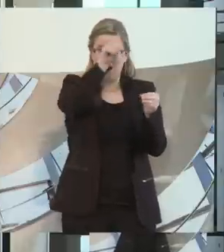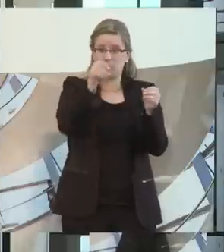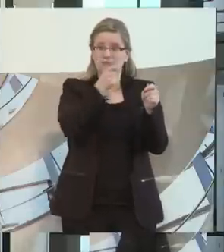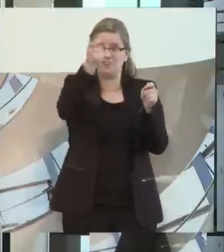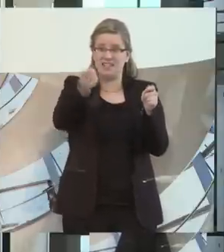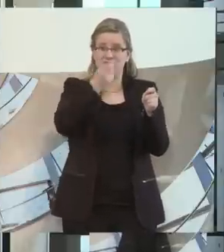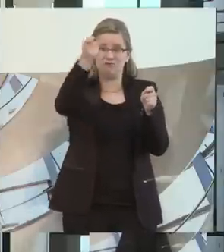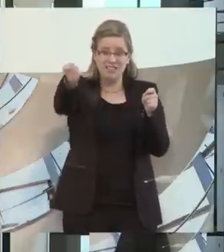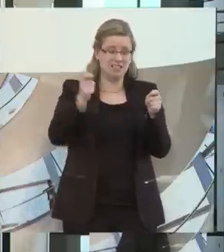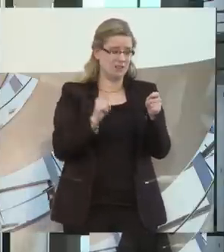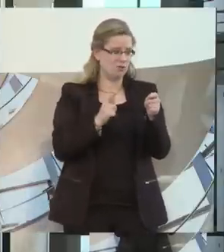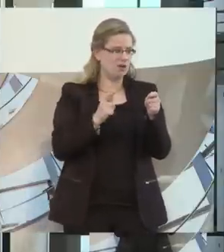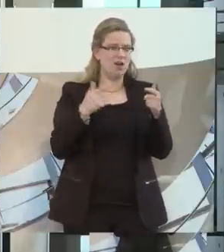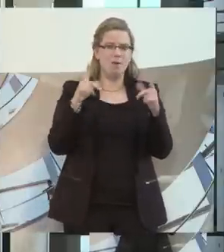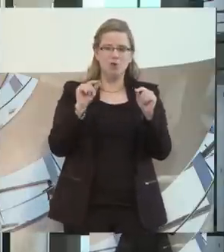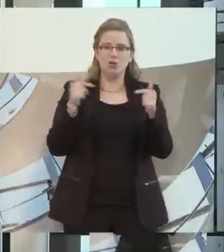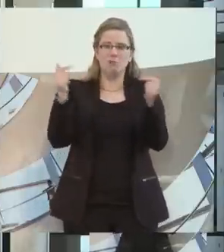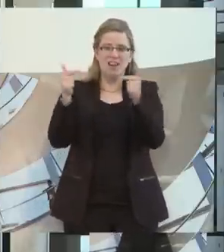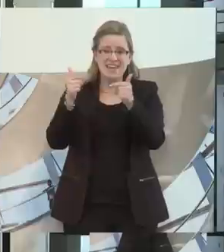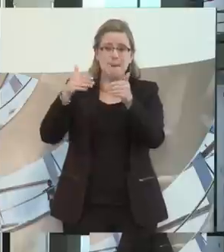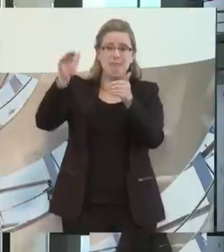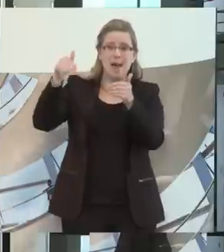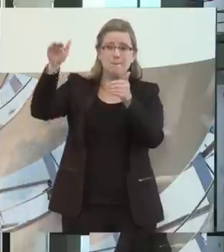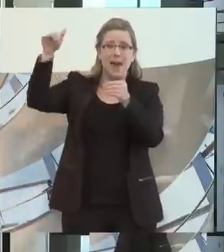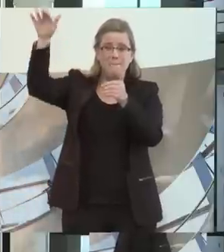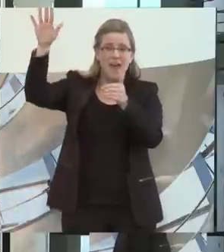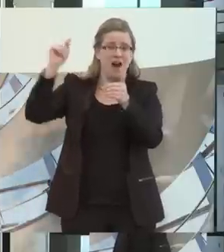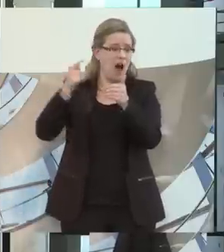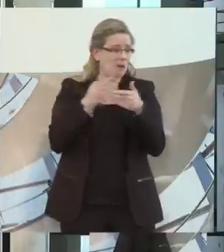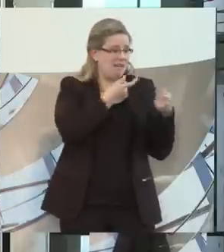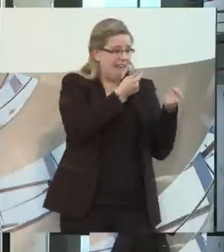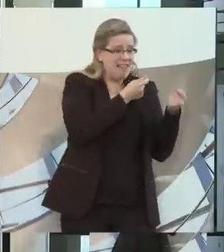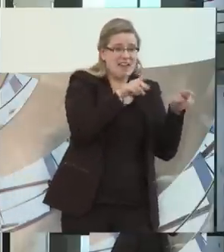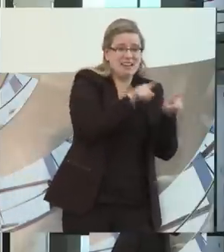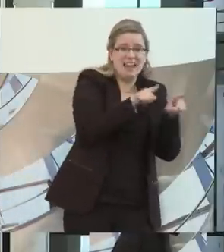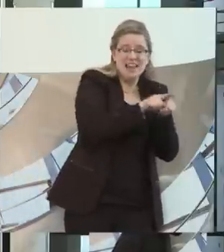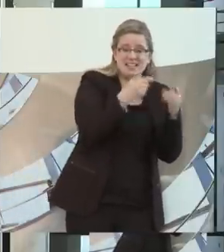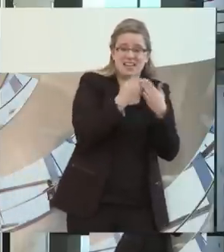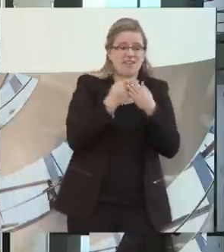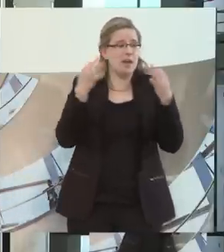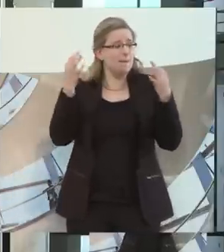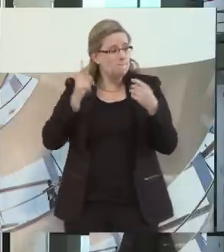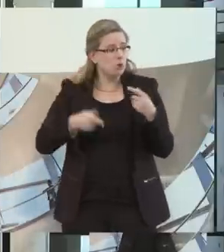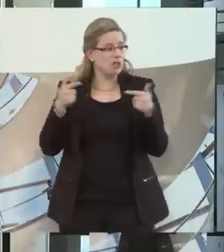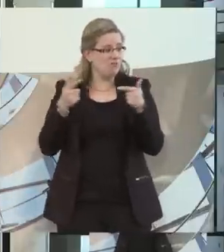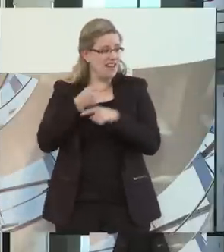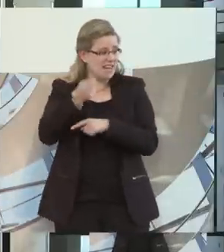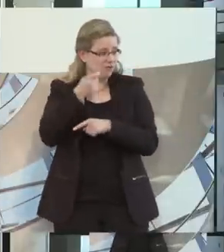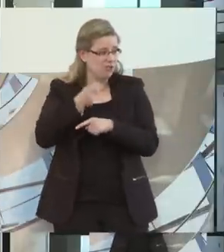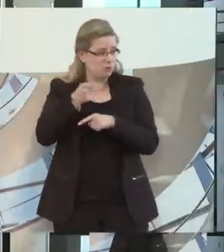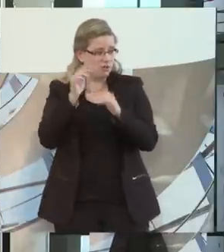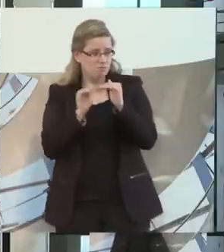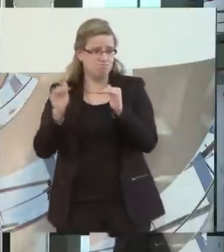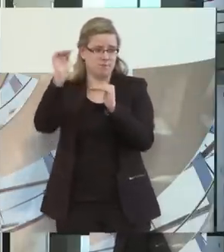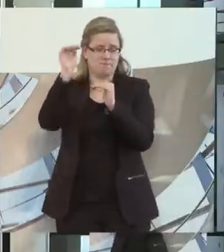Erhöhungen, aber die Pflege wird immer mehr. Hier muss die Pflegeversicherung einen Beitrag leisten. Vielen Dank. Dankeschön. Dann würde ich gerne aufs Podium